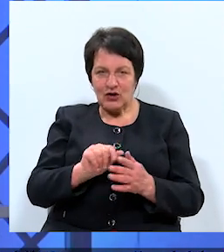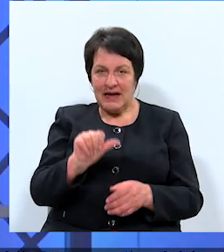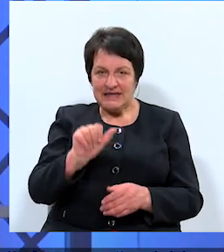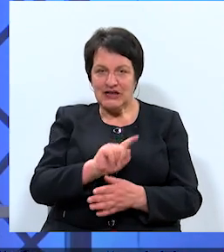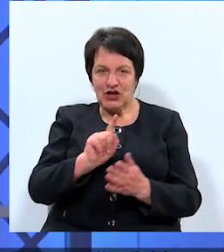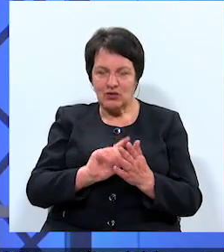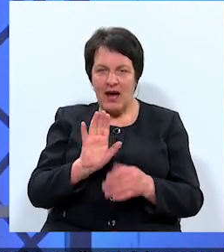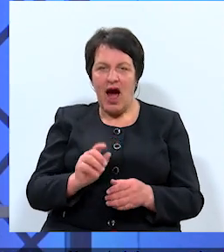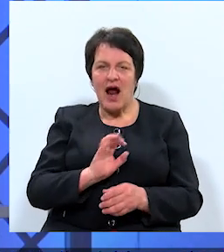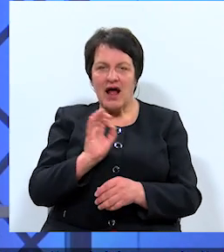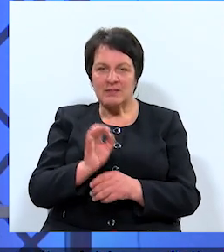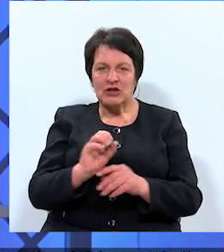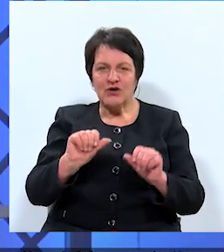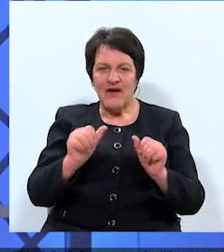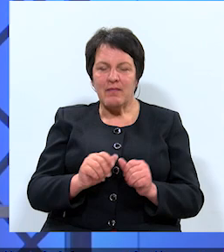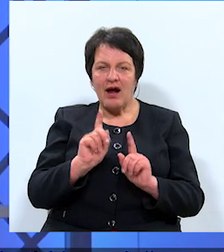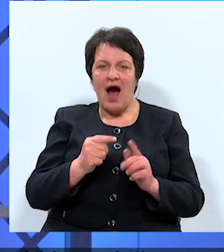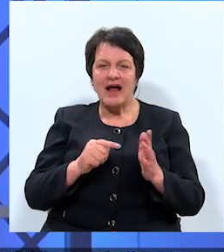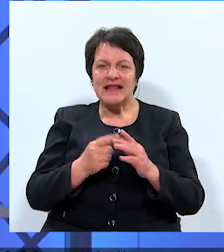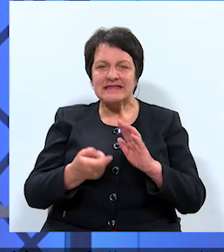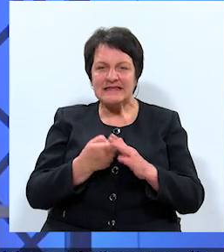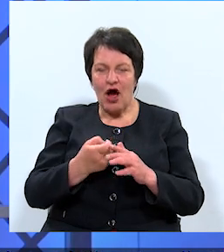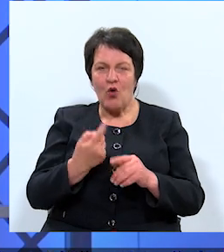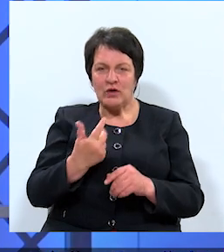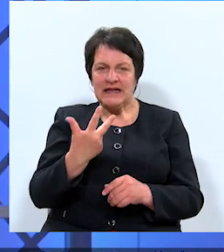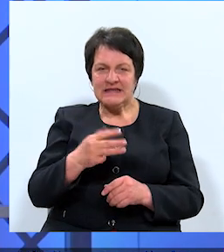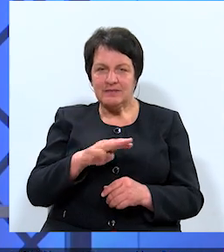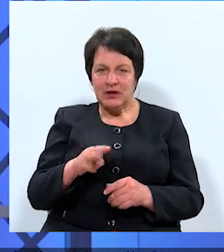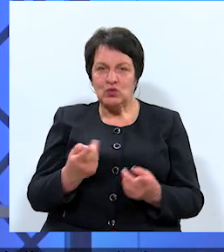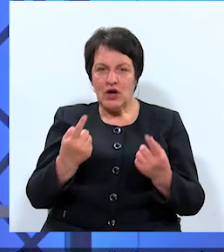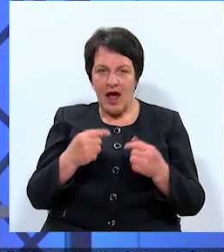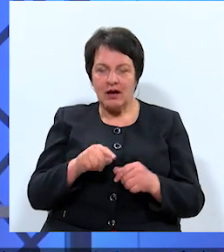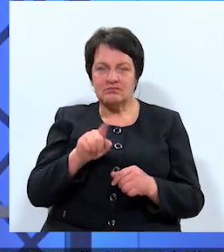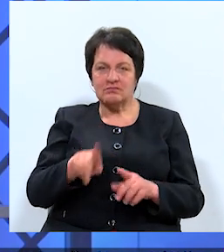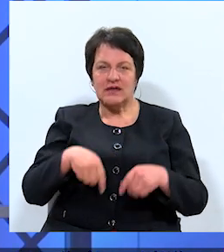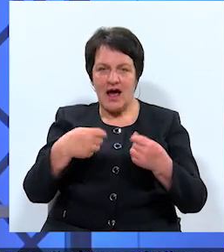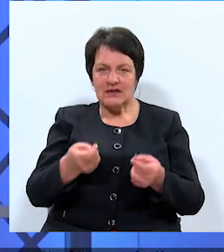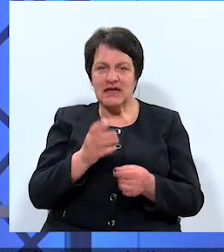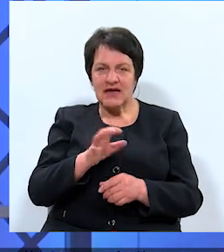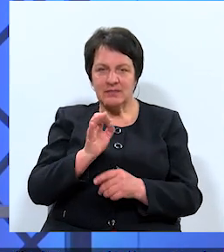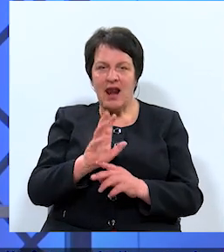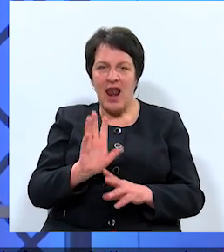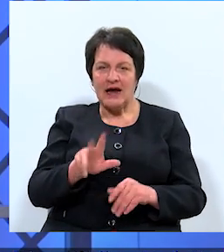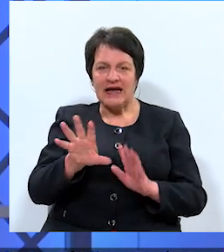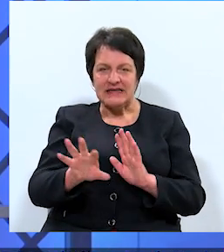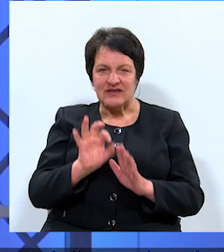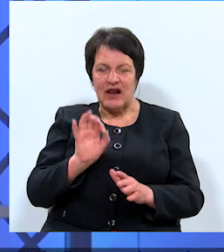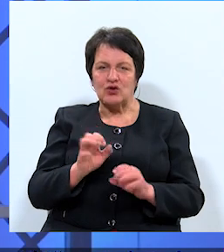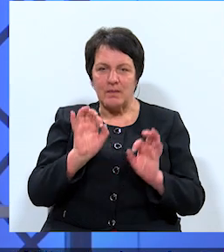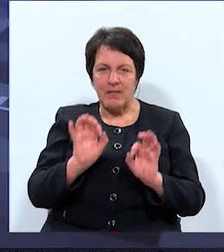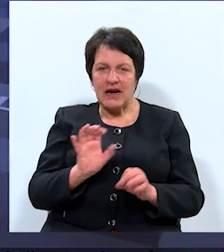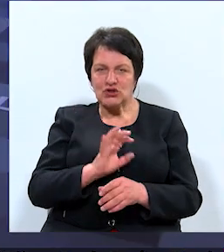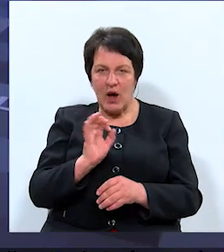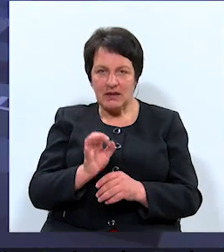ar atbildžu variantiem, kā testā. Jums būs trīs minūtes laika, lai sniegtu atbildes, lai izvēlētos pareizo